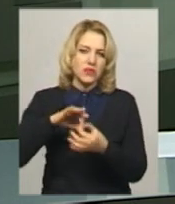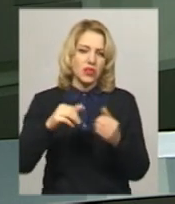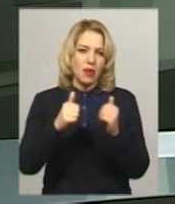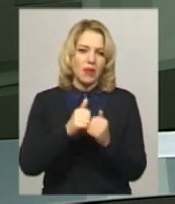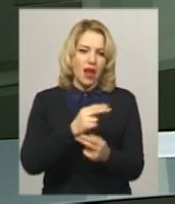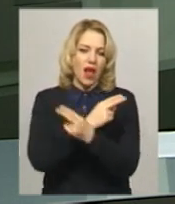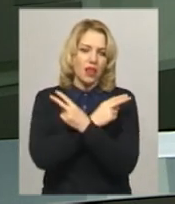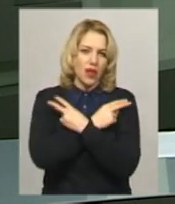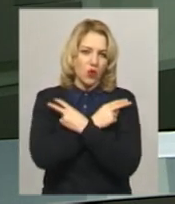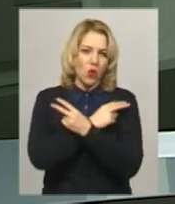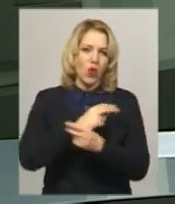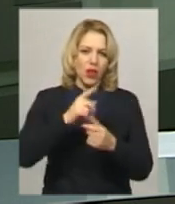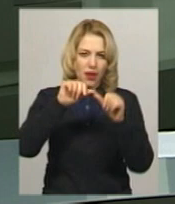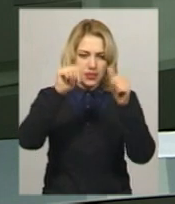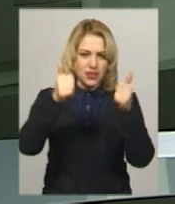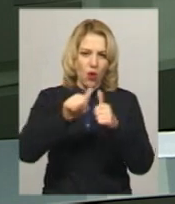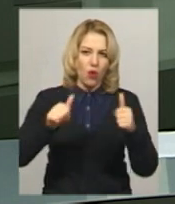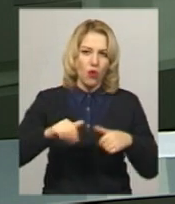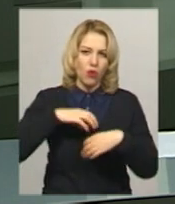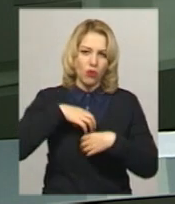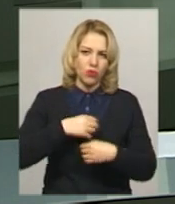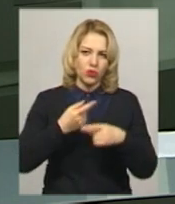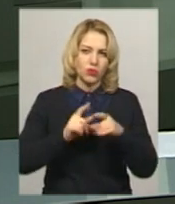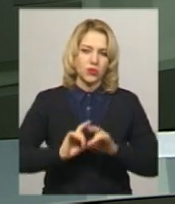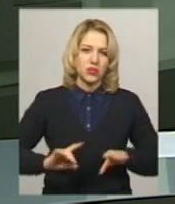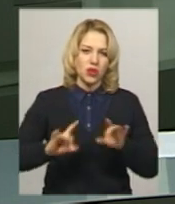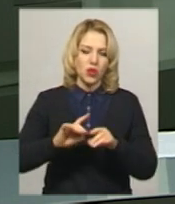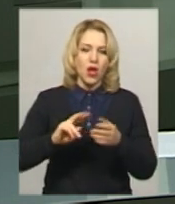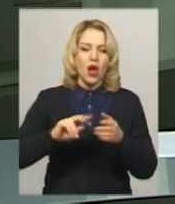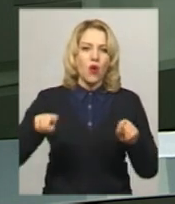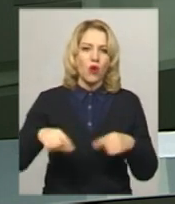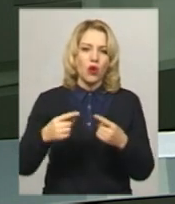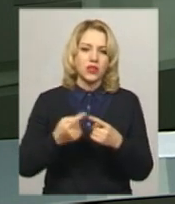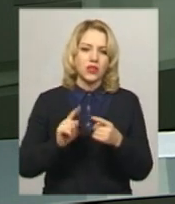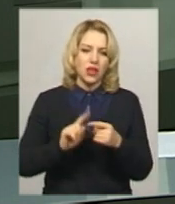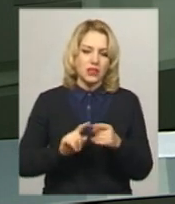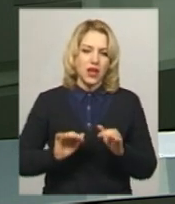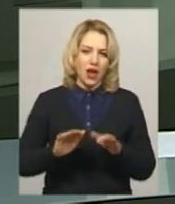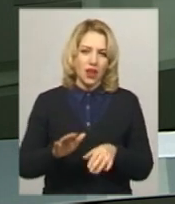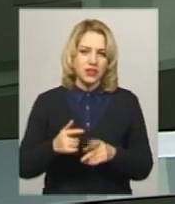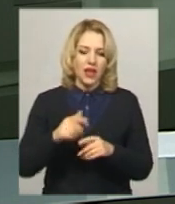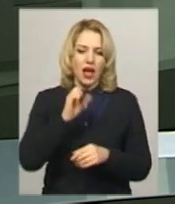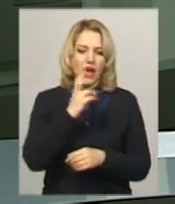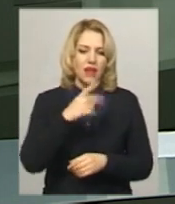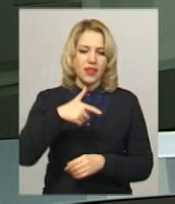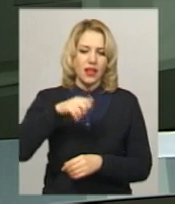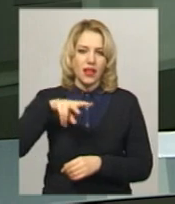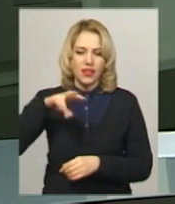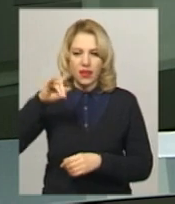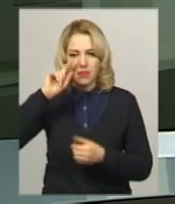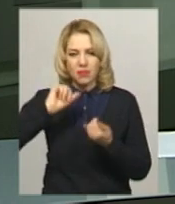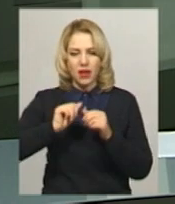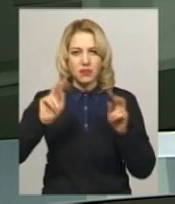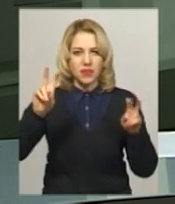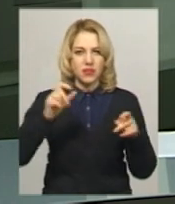та Янгола Скорботи. Про це розповідає координаторка тихої акції «Ангели пам'яті» у Хмельницькому Ірина Бачинська. Каже, п'ята